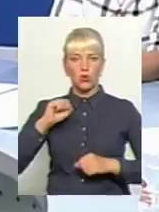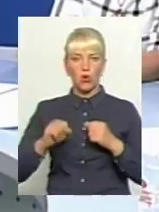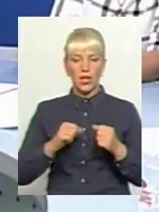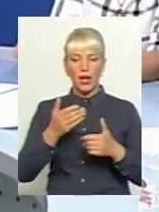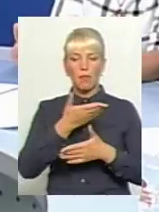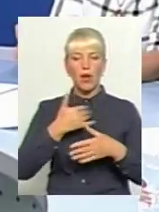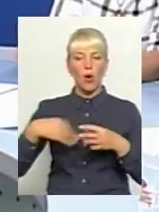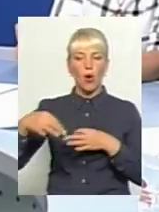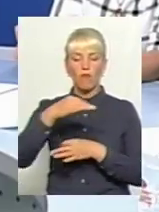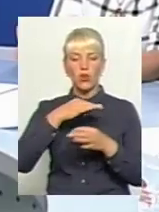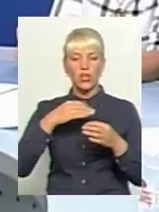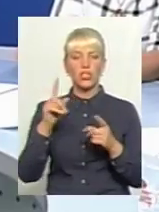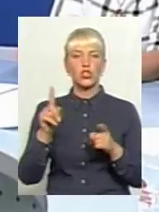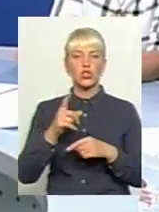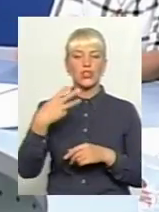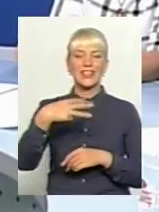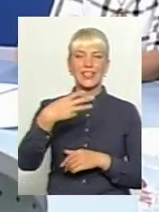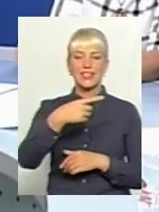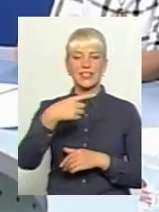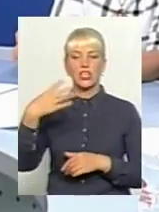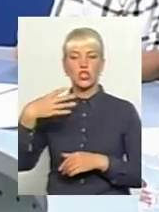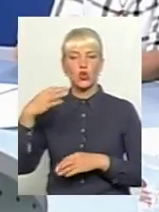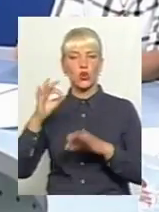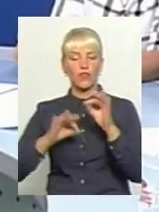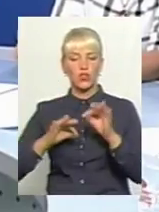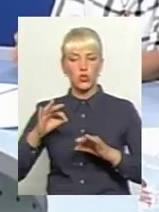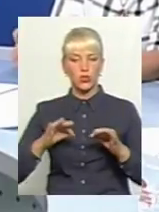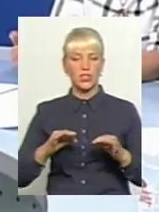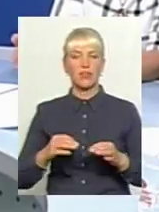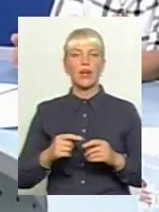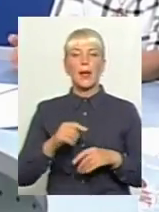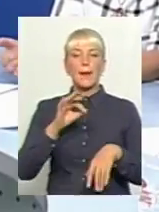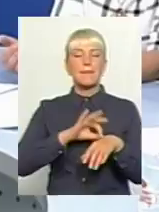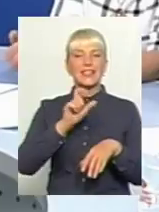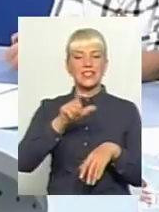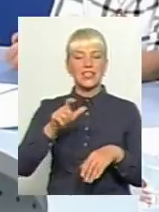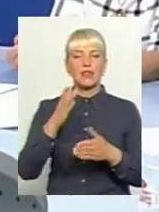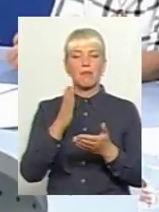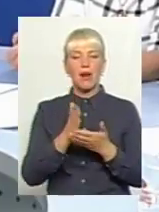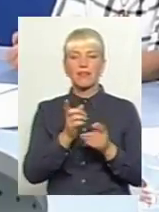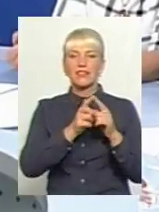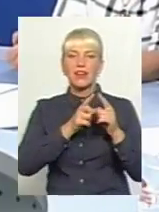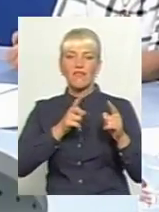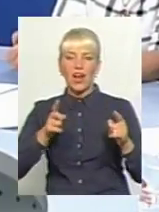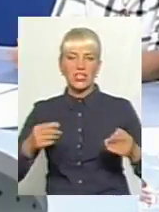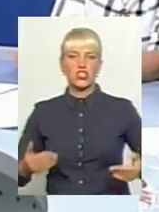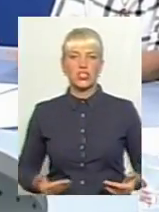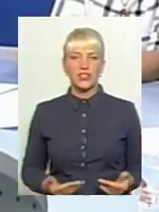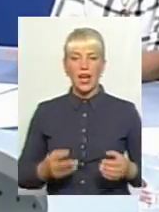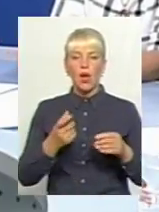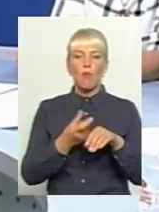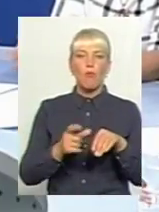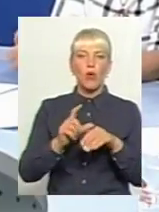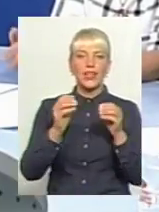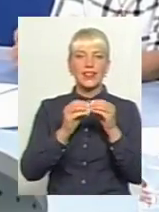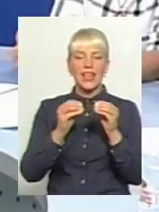-40 пацієнтів вже мають тривалість життя на діалізі понад 10 років. І наше відділення функціонує з 90-го